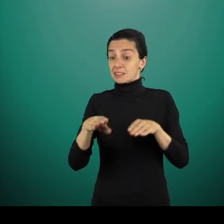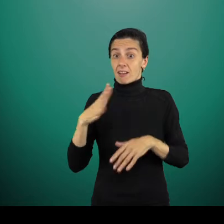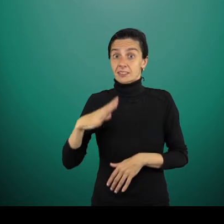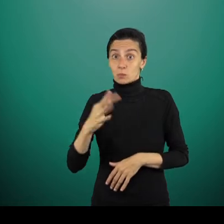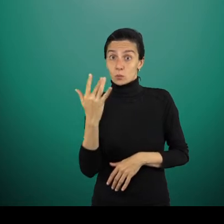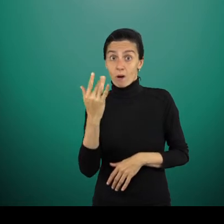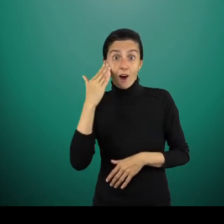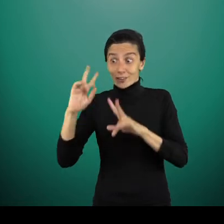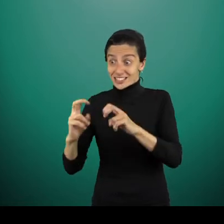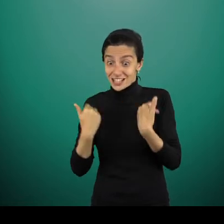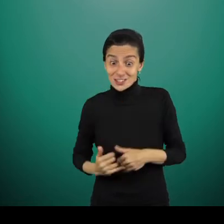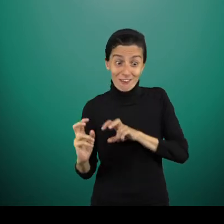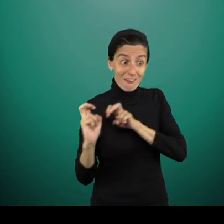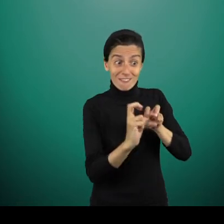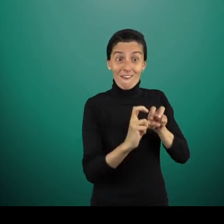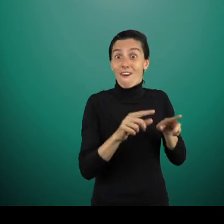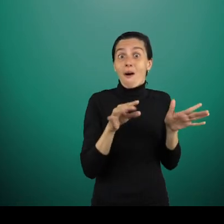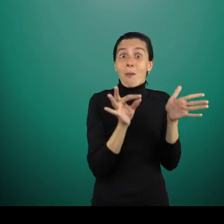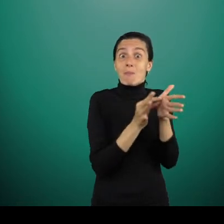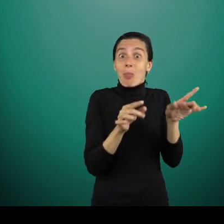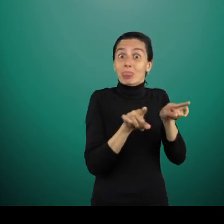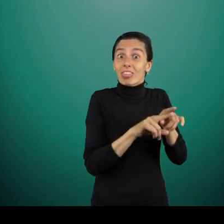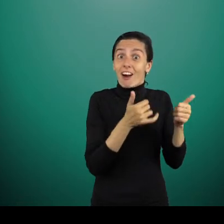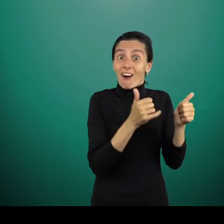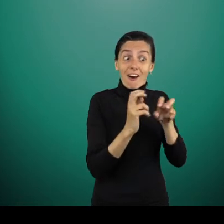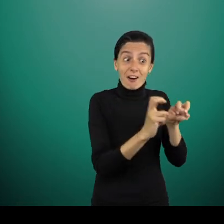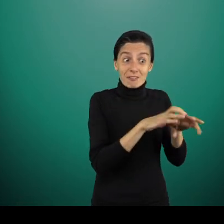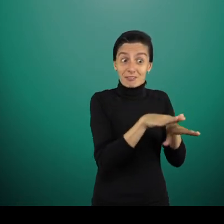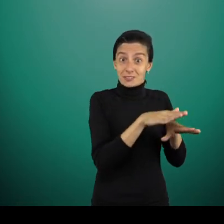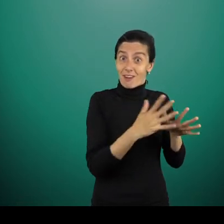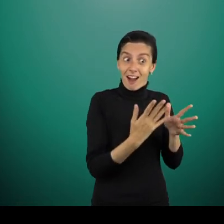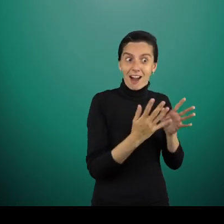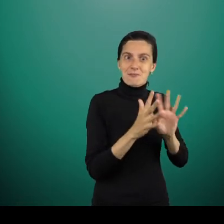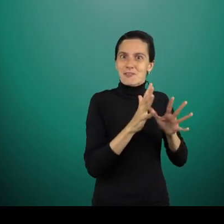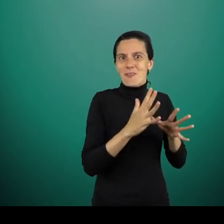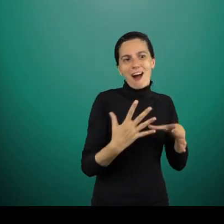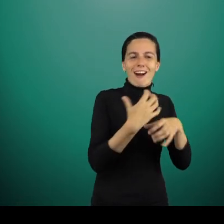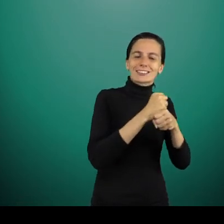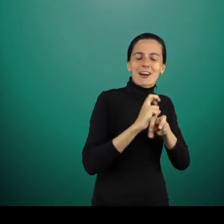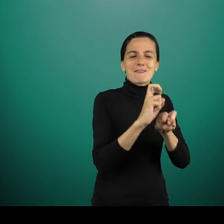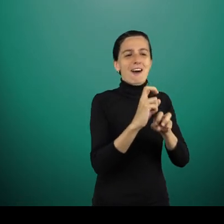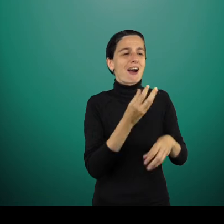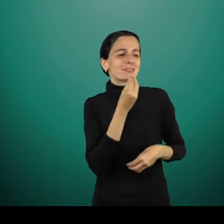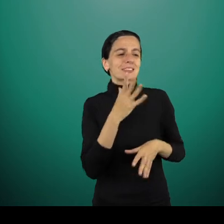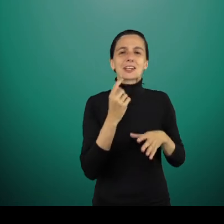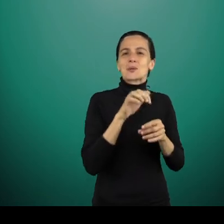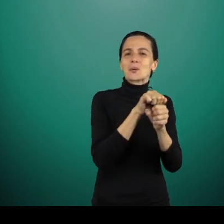of support and also it was interesting to me the opportunity to meet other scholars who were working in that space who happened to be there at the same time, you would build for coffee and it's a very